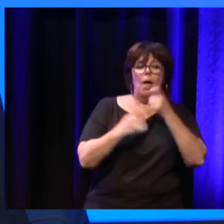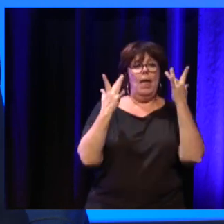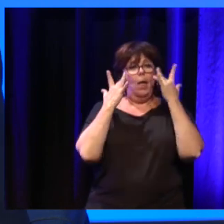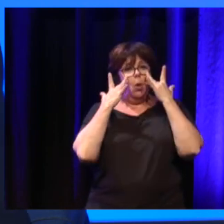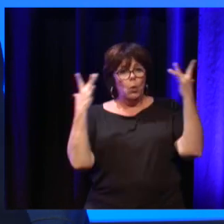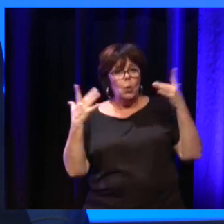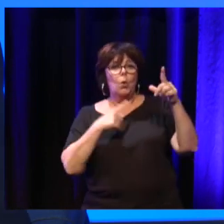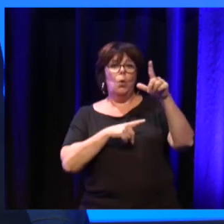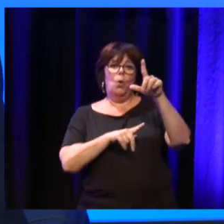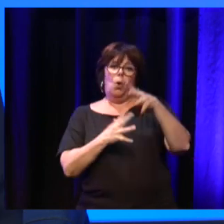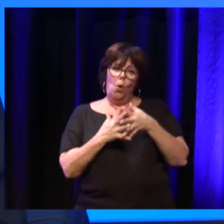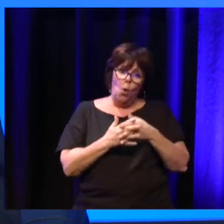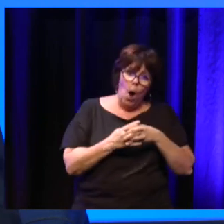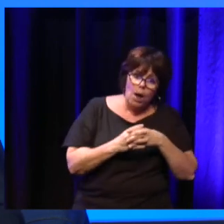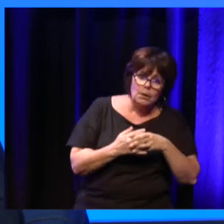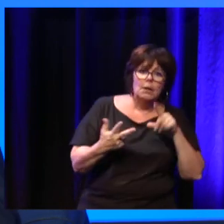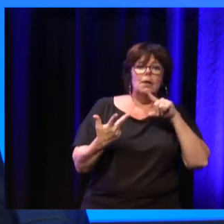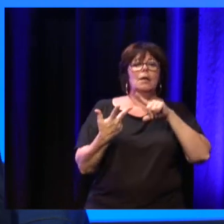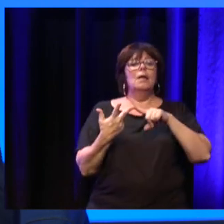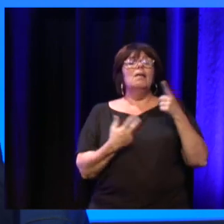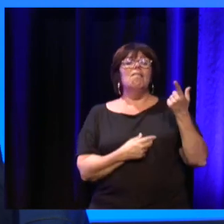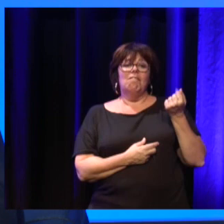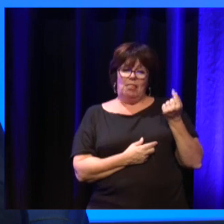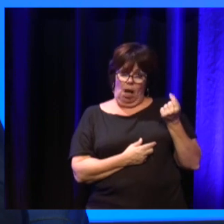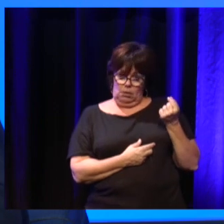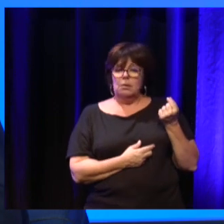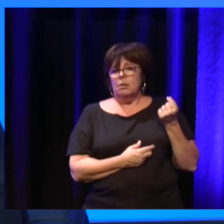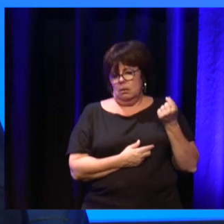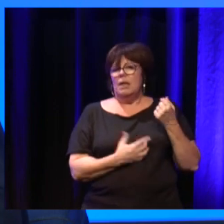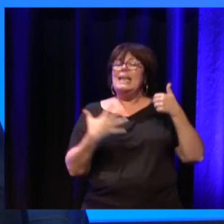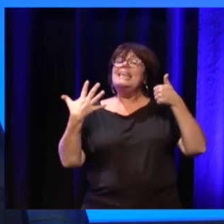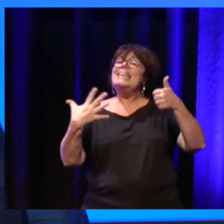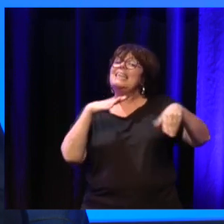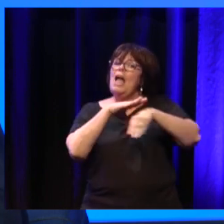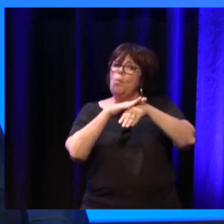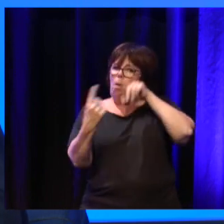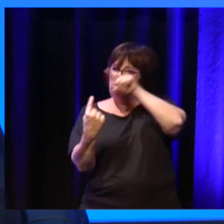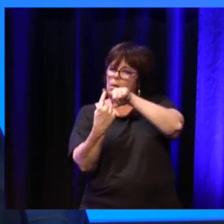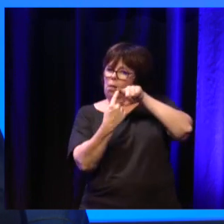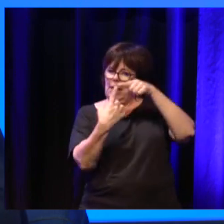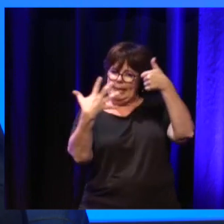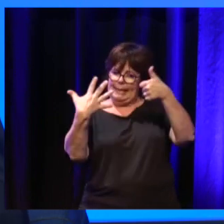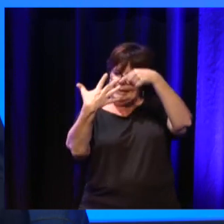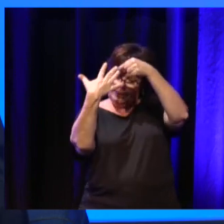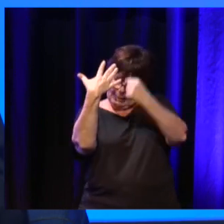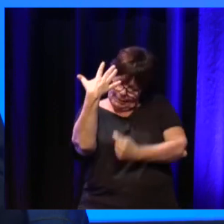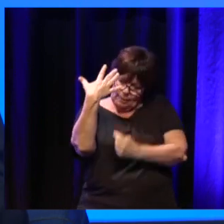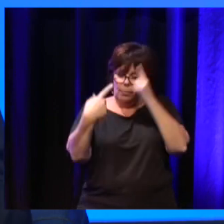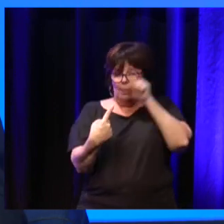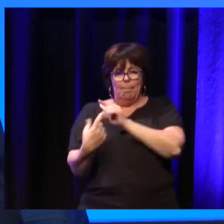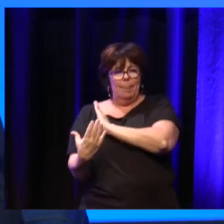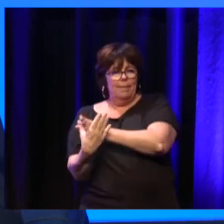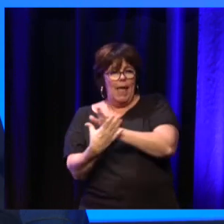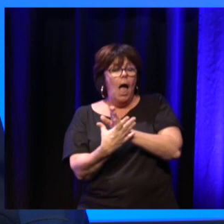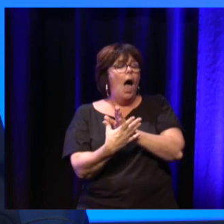financiers. Alors, ce qui était amusant, c'est qu'on était resté sur ces six axes pour commencer à travailler les actions. Et on a découvert un